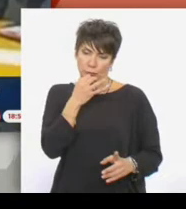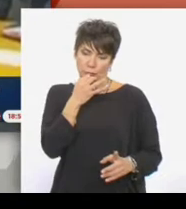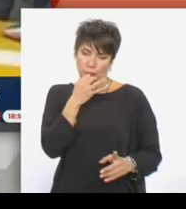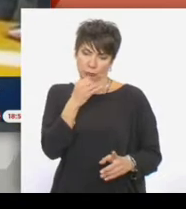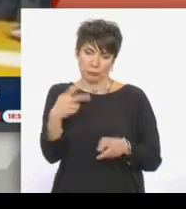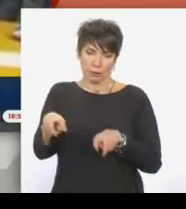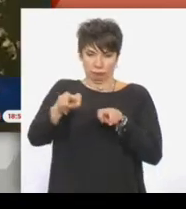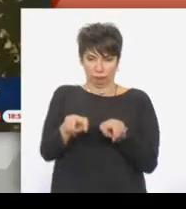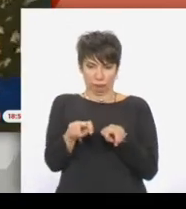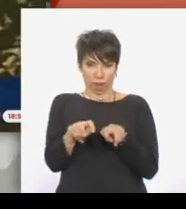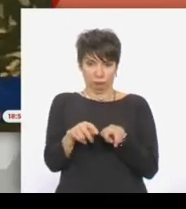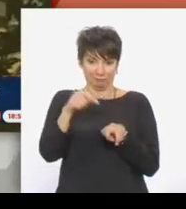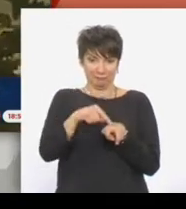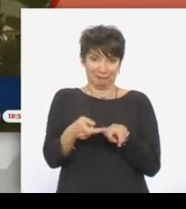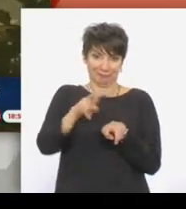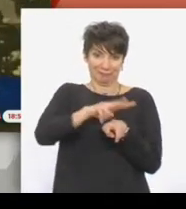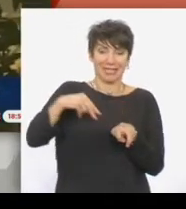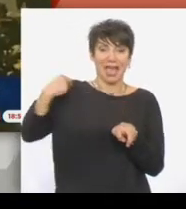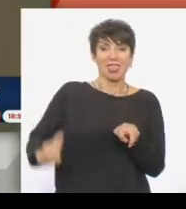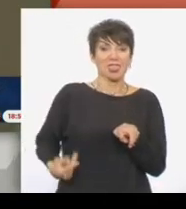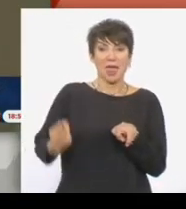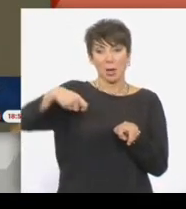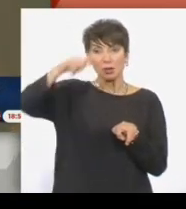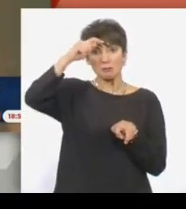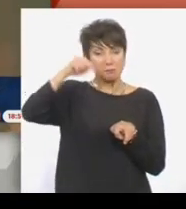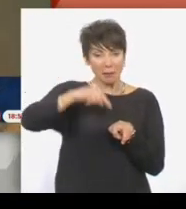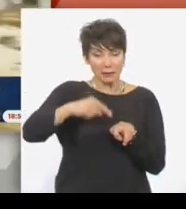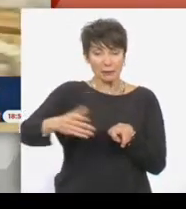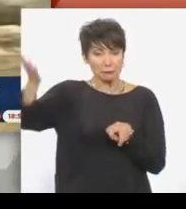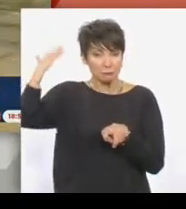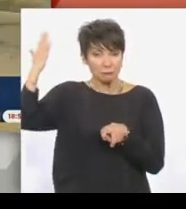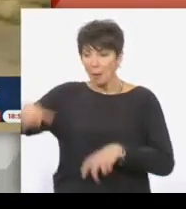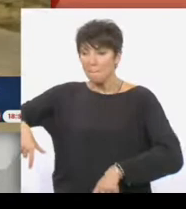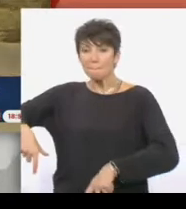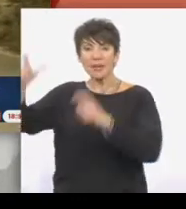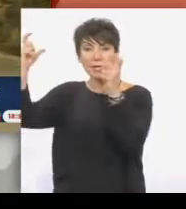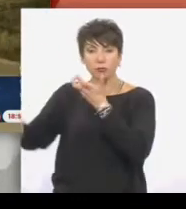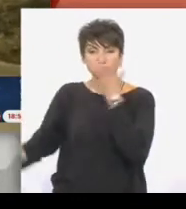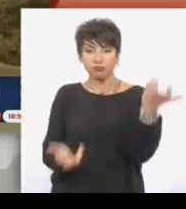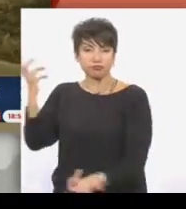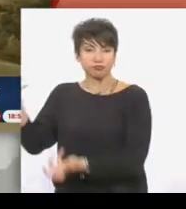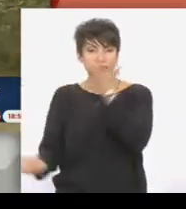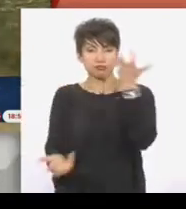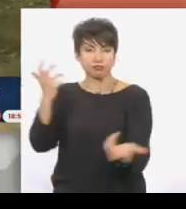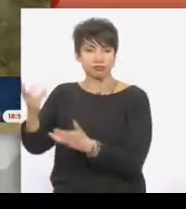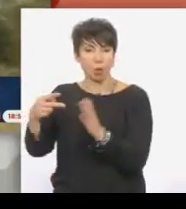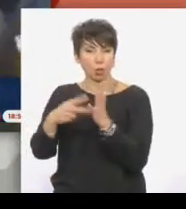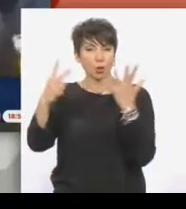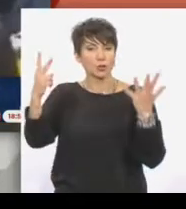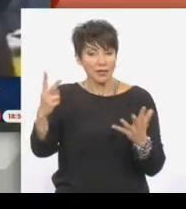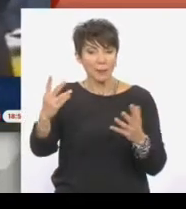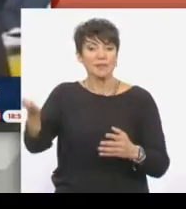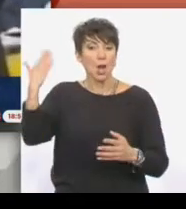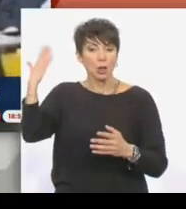πρώην υφυπουργού οικονομικών για τις καταστροφικές πυρκαγιές στην Ηλία το 2007 και τις αποζημιώσεις που δόθηκαν από την τότε κυβέρνηση προεκλογικά.